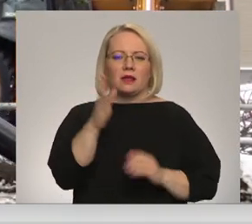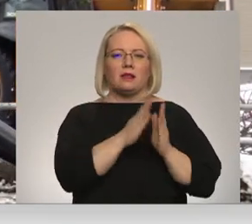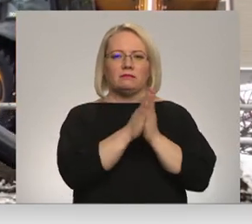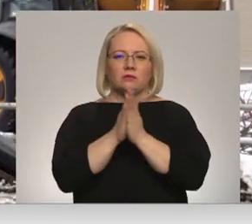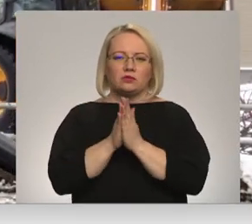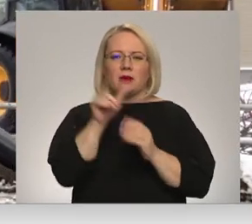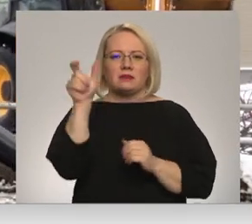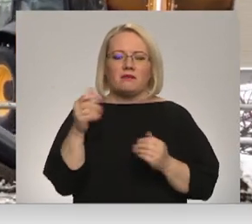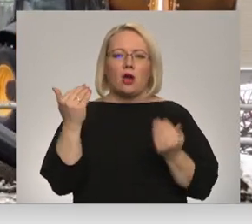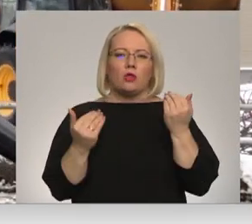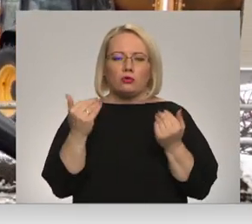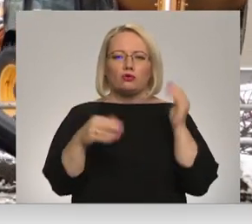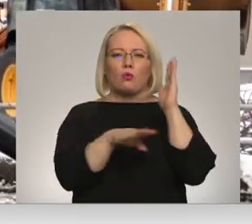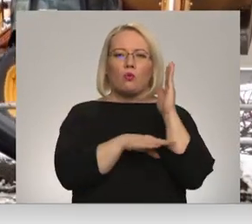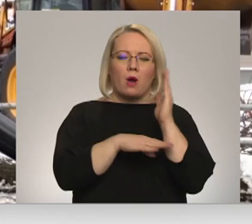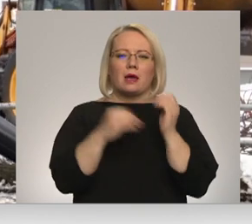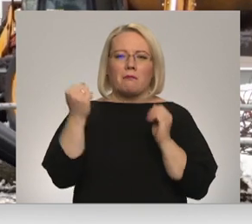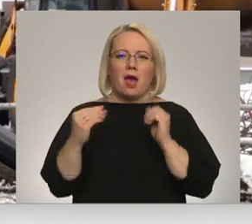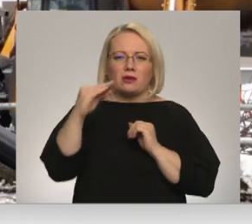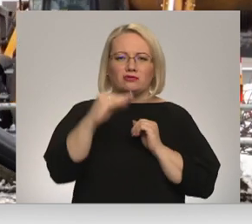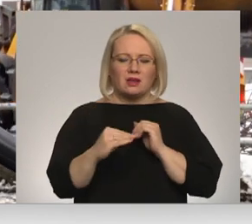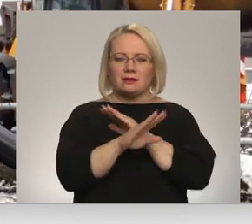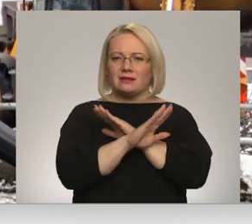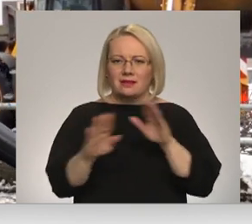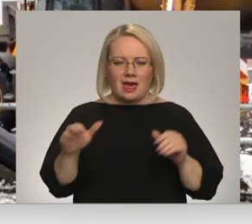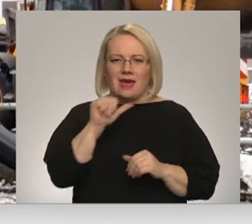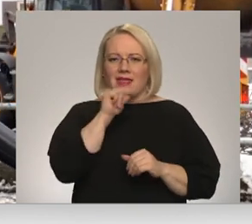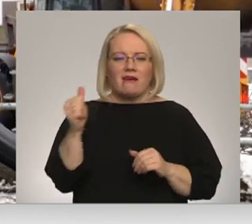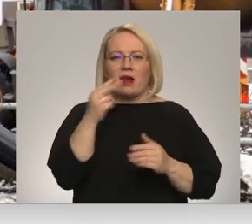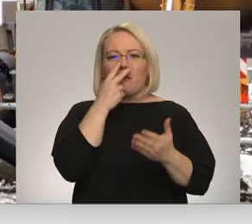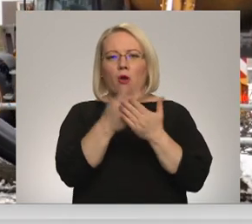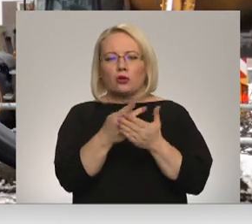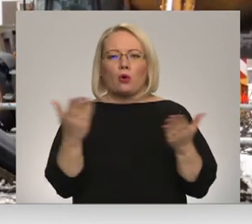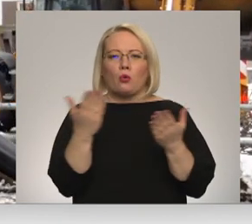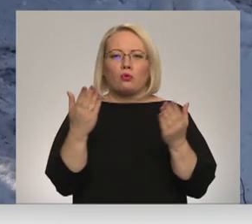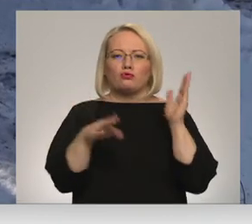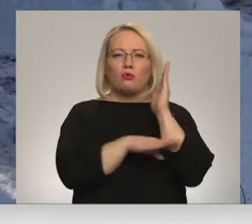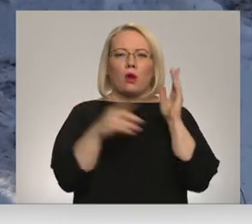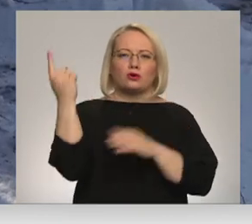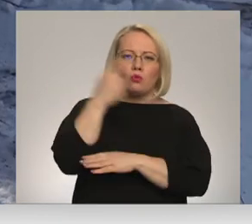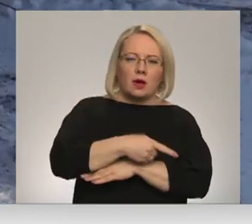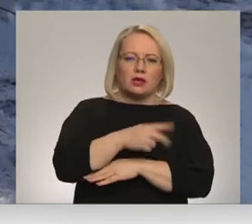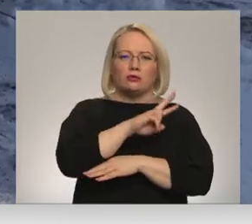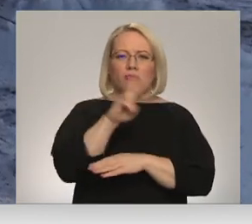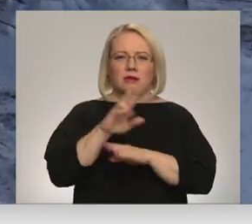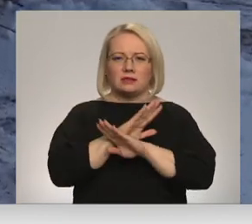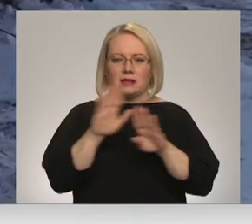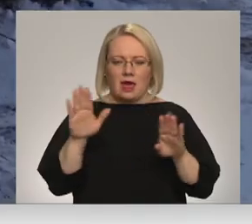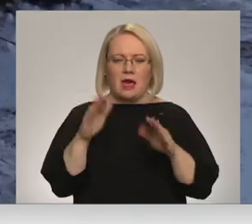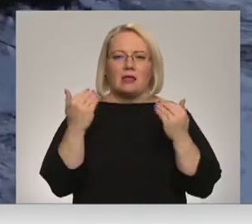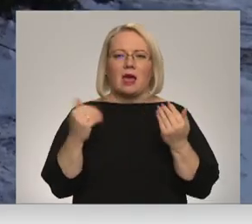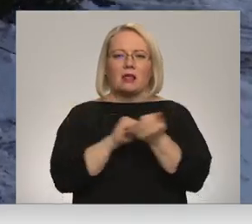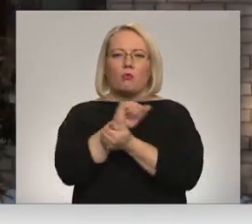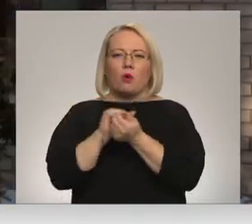nelēciet automašīnas zem kokiem, jo nevaram prognozēt, kurš koks kritīs un kurš nekritīs. Nevisi postījumi šobrīd ir